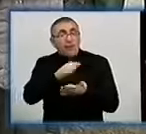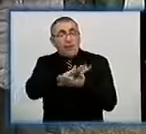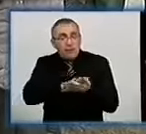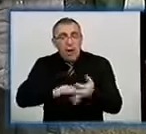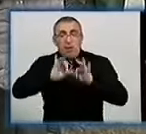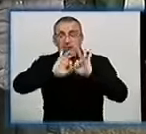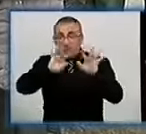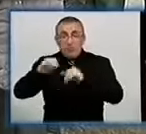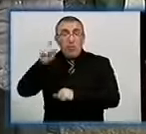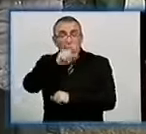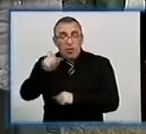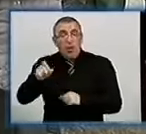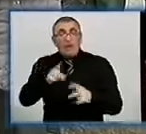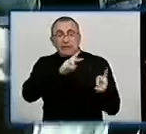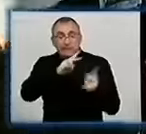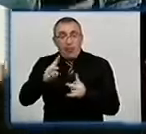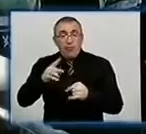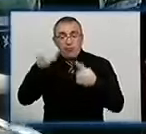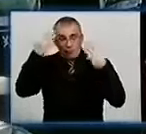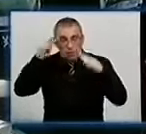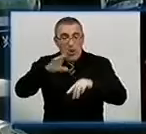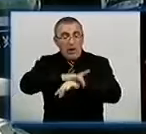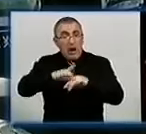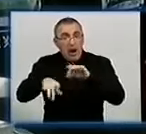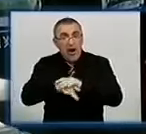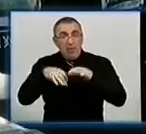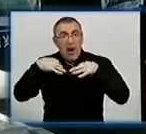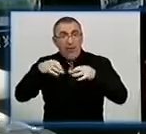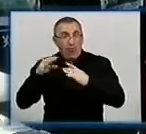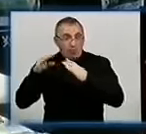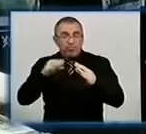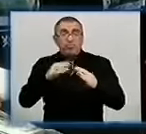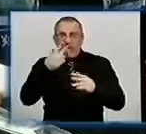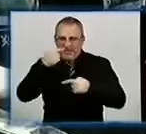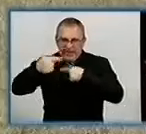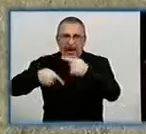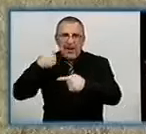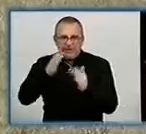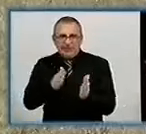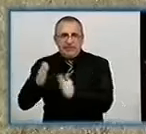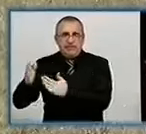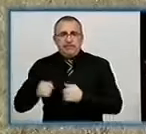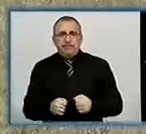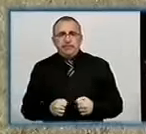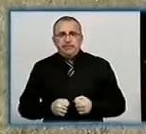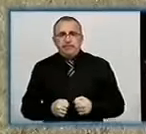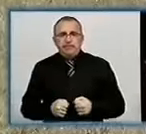інформувати населення про загрози сучасного рабства та зробити автопробіг традиційним. Яна Семенюк, Сергій Баранюк. День за днем.